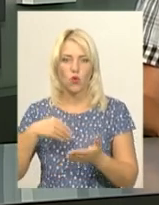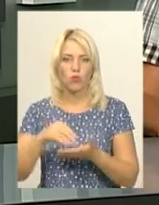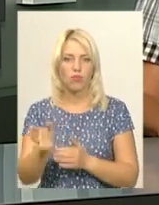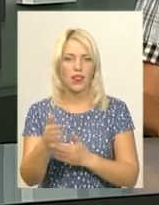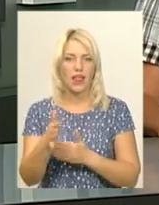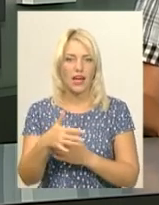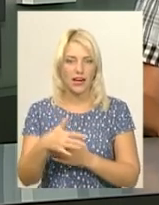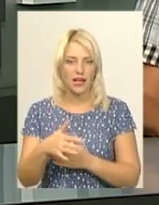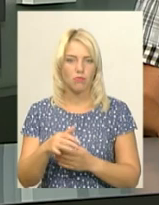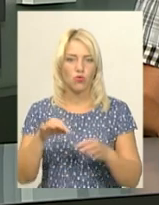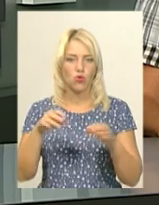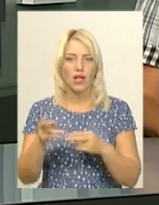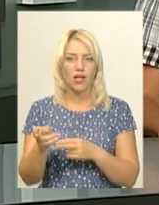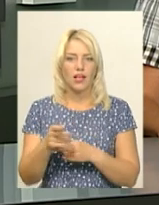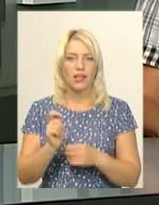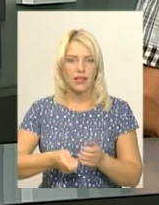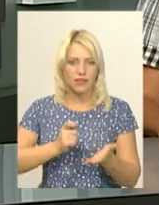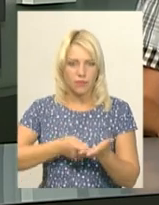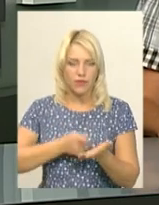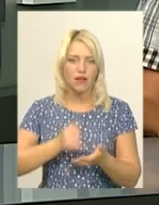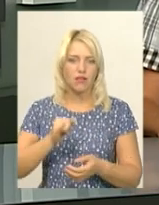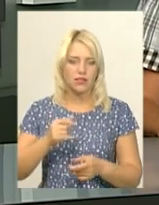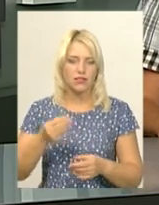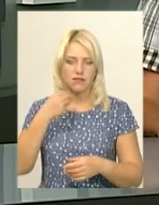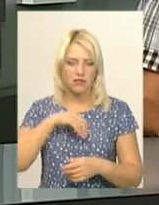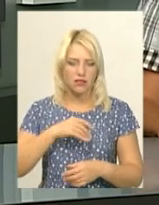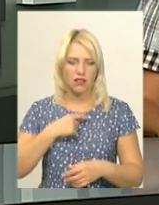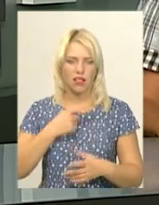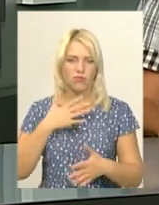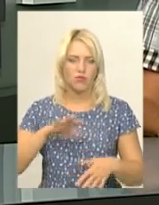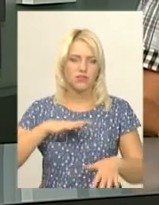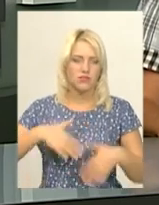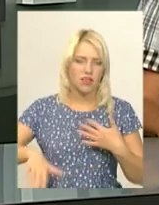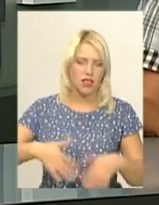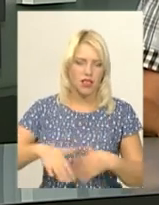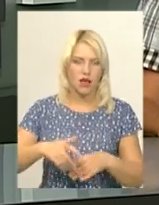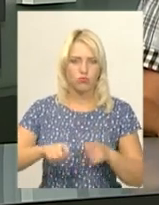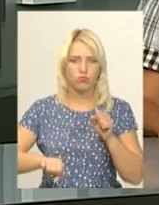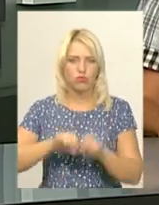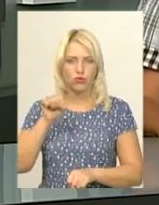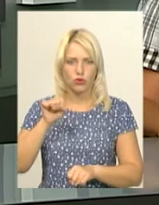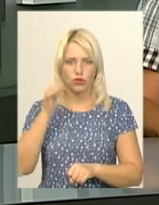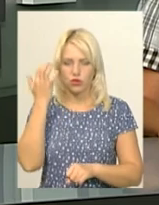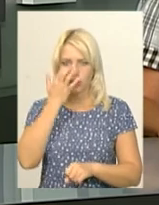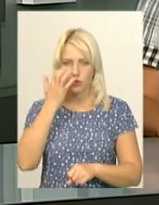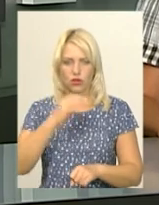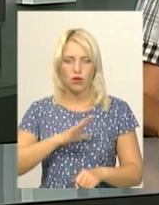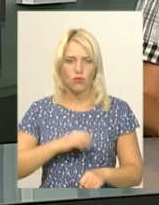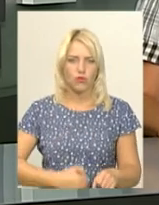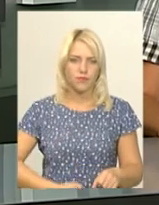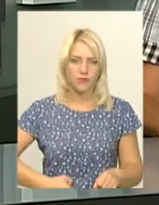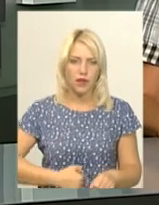'їла її. Після цього у неї погіршилося самопочуття, скаржилася на загальну слабкість, порушення зору, розлад шлунку.